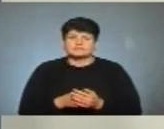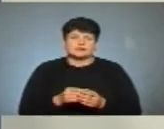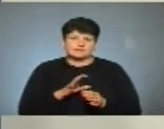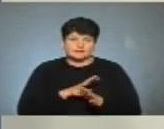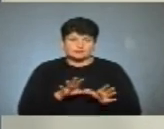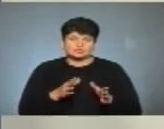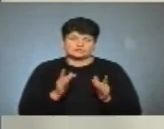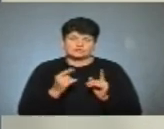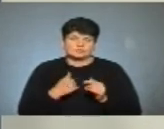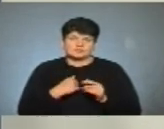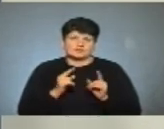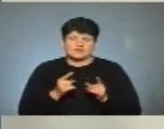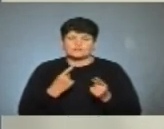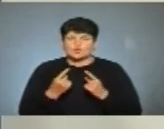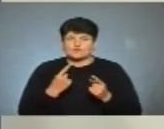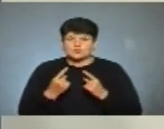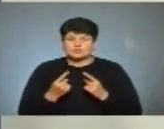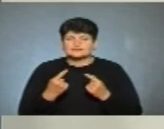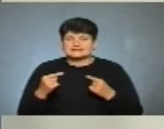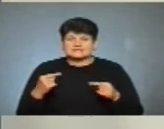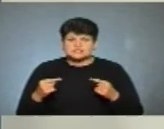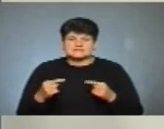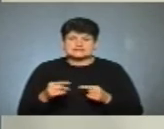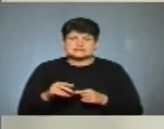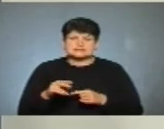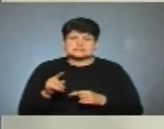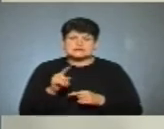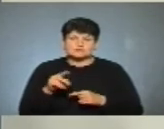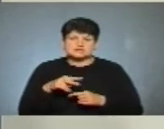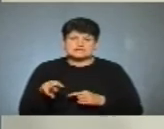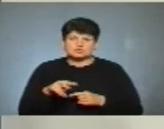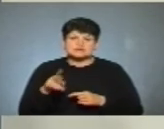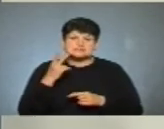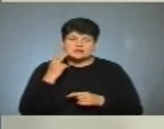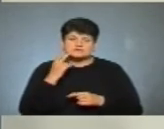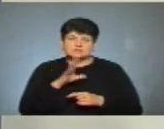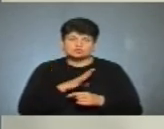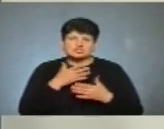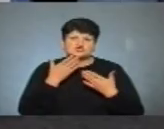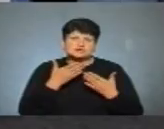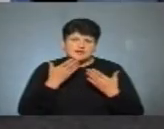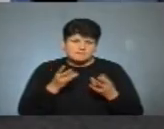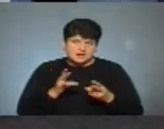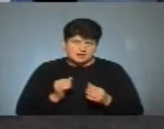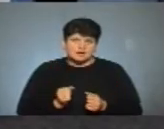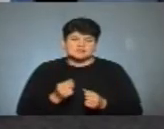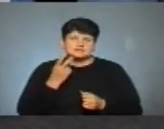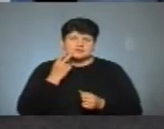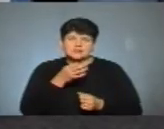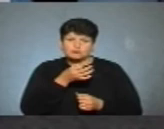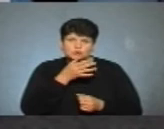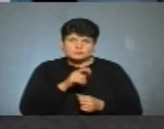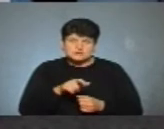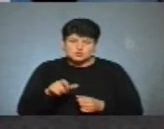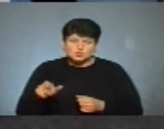буду я навіть говорити абсолютно інші. Зарубіжна література завжди була читабельна і завжди подобалася людям.